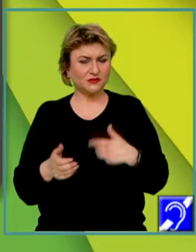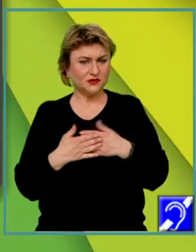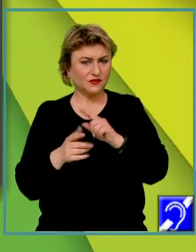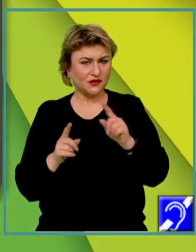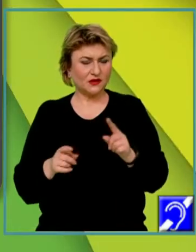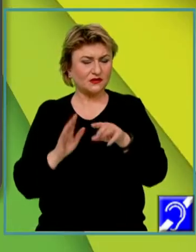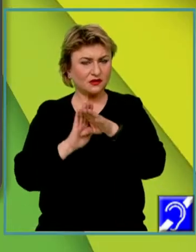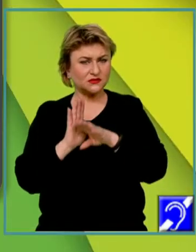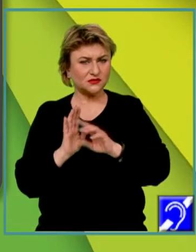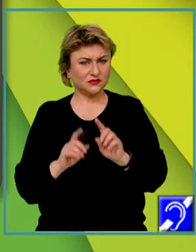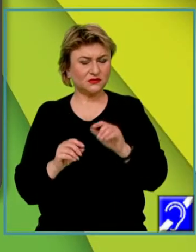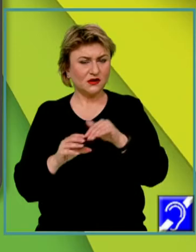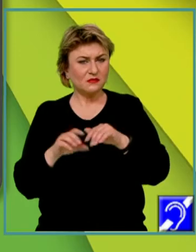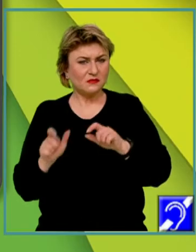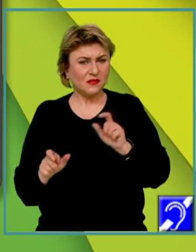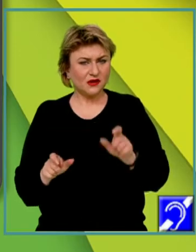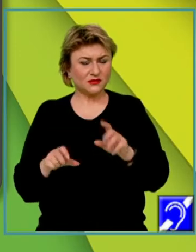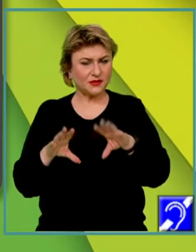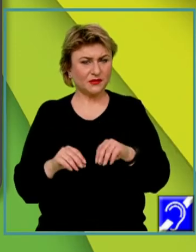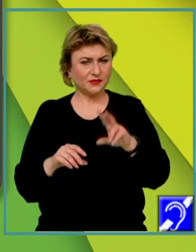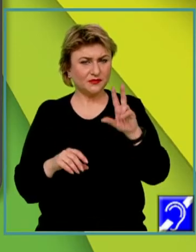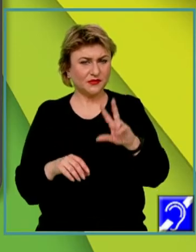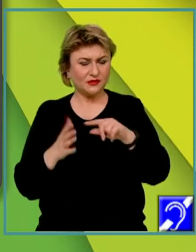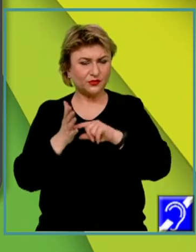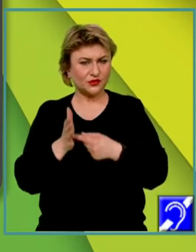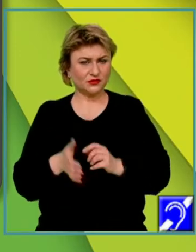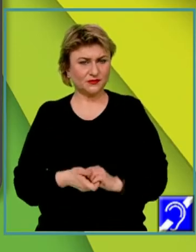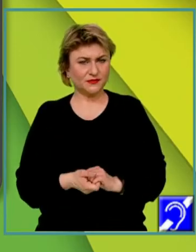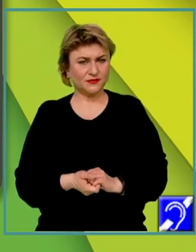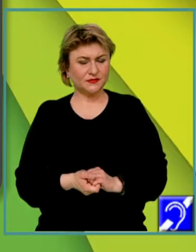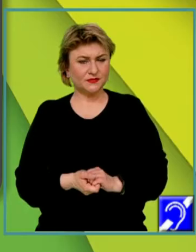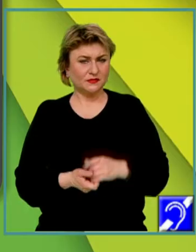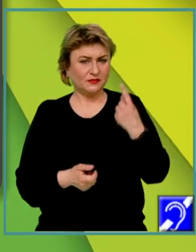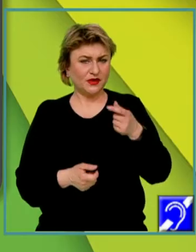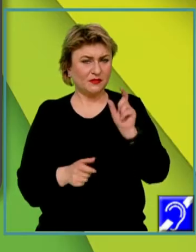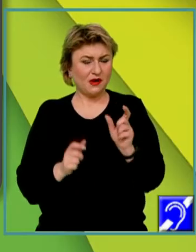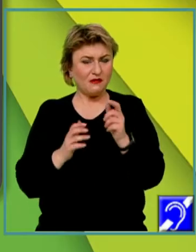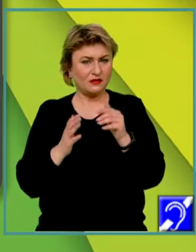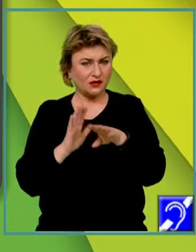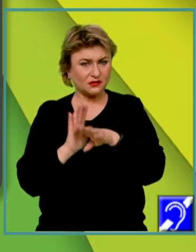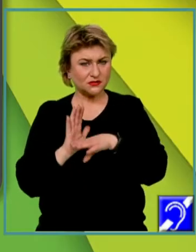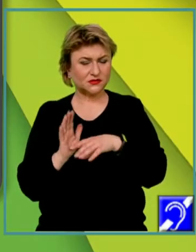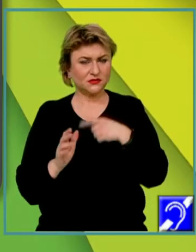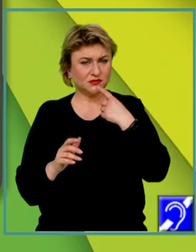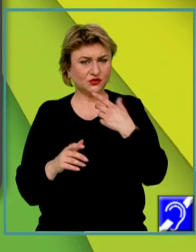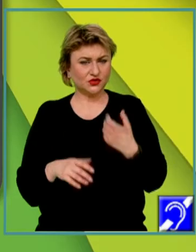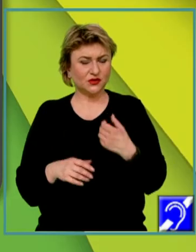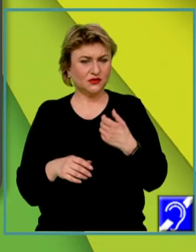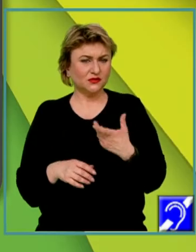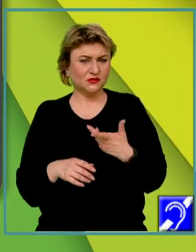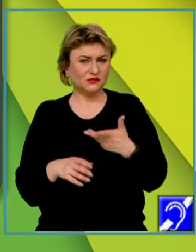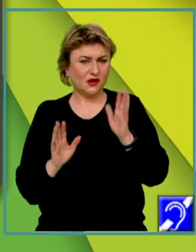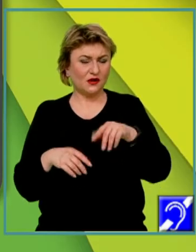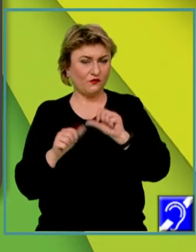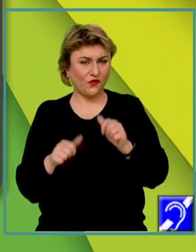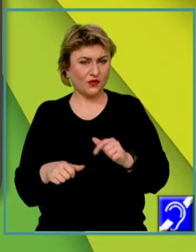fiecare caracteristică în parte vom primi câte trei puncte. Prima caracteristică face referire la faptul că au